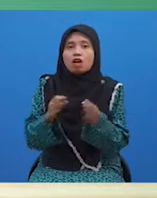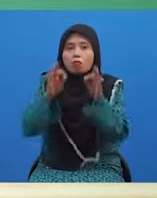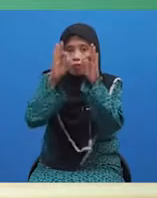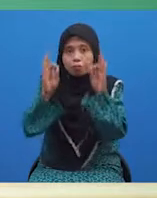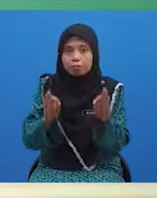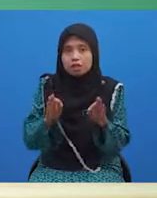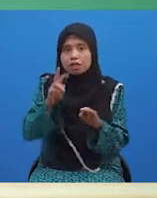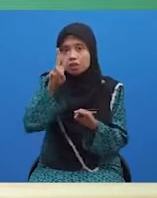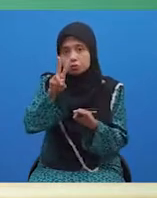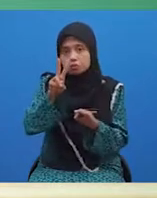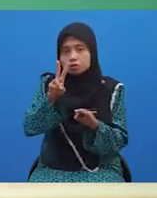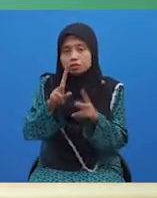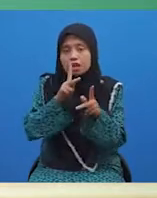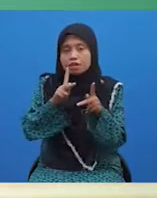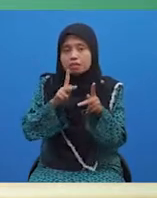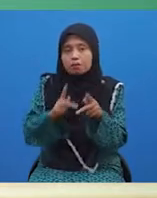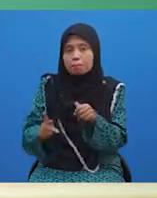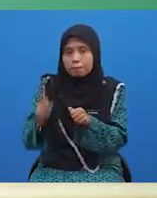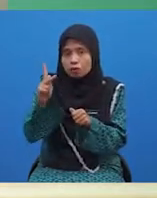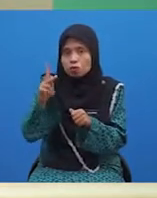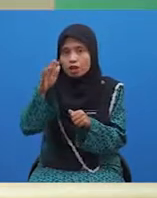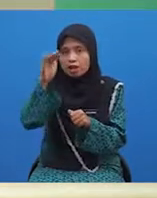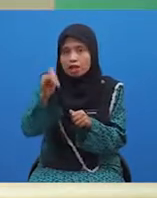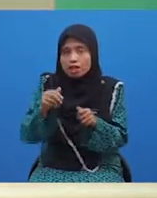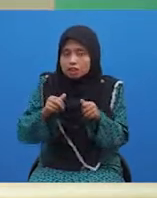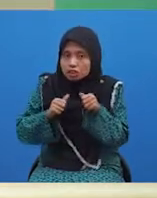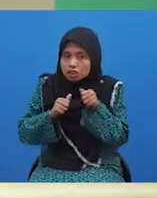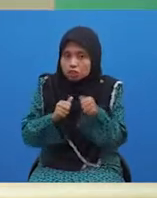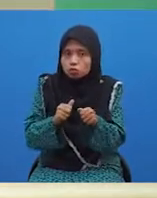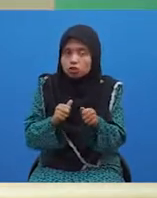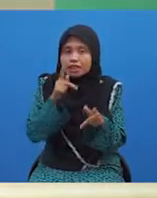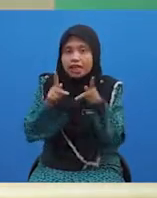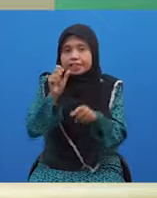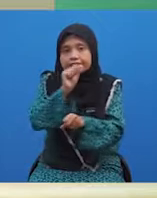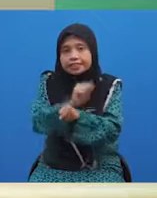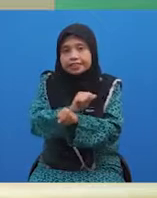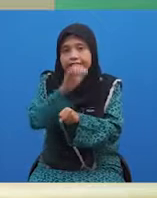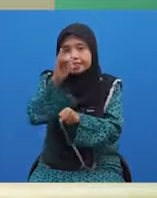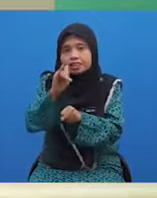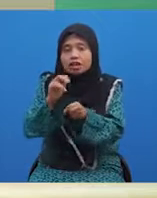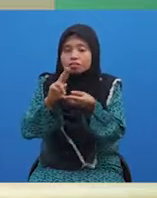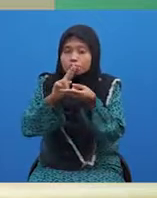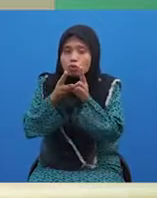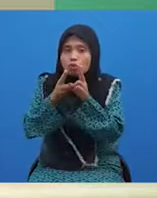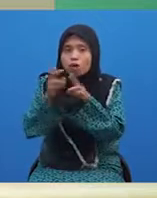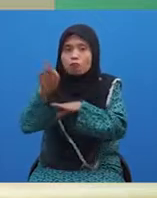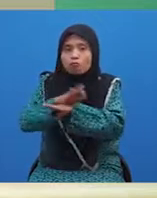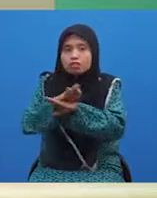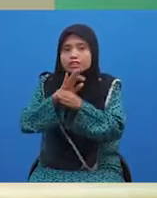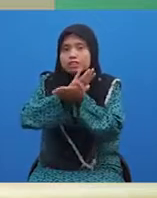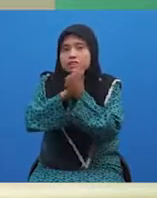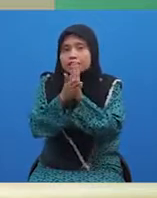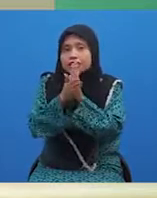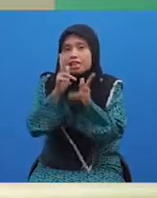kedua ialah kata penguat yang diikuti kata kerja yang berubah fungsi menjadi